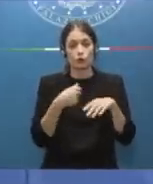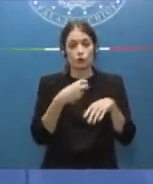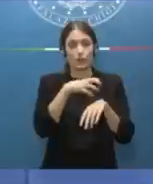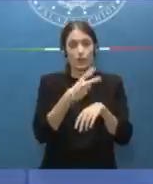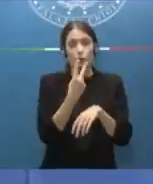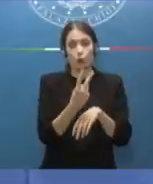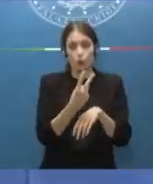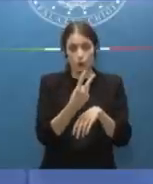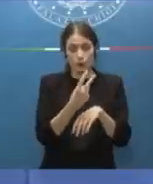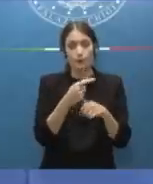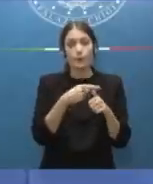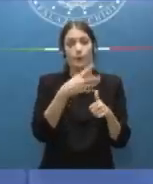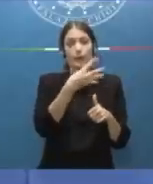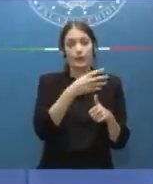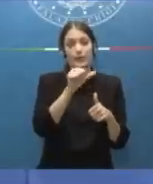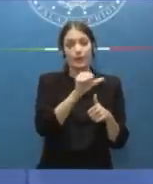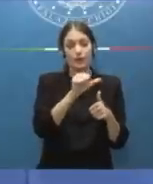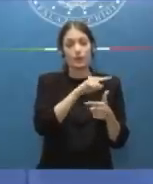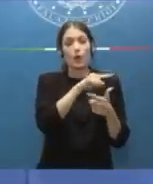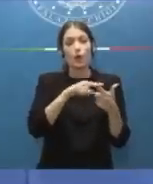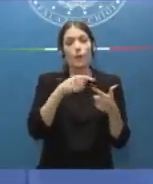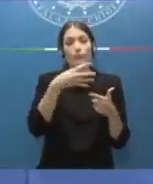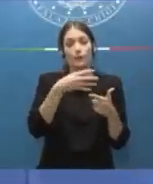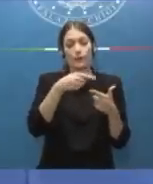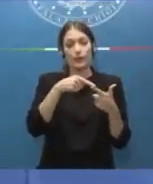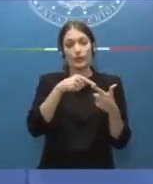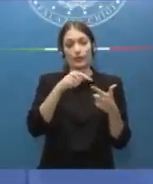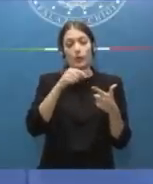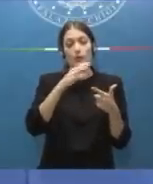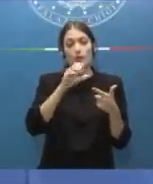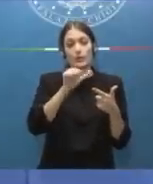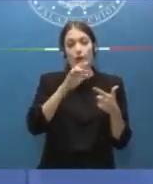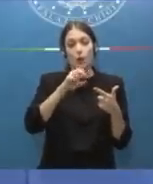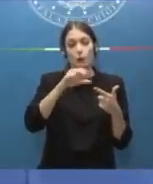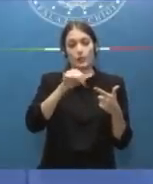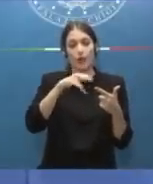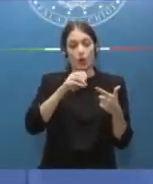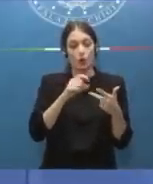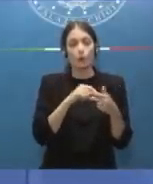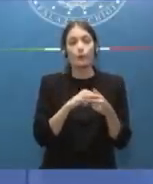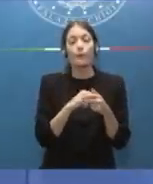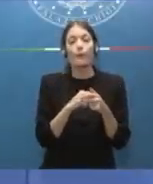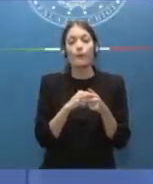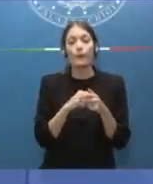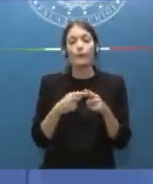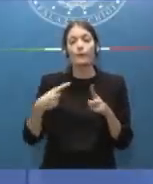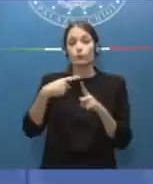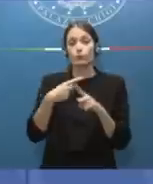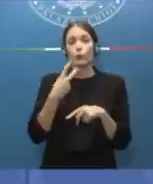Matilde Siracusano. Presso la Presidenza del Consiglio sono stati nominati anche